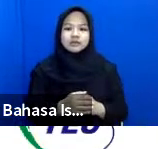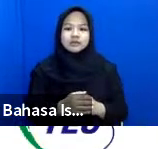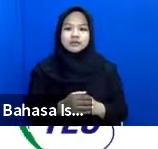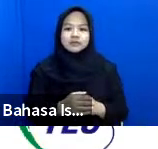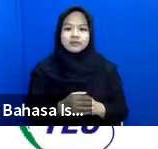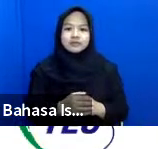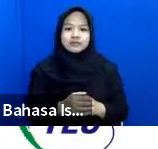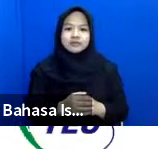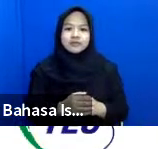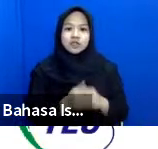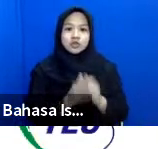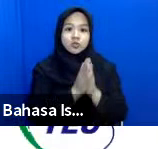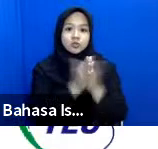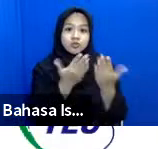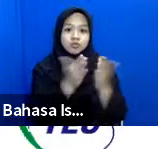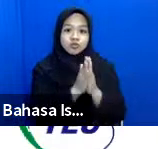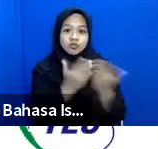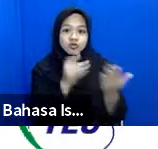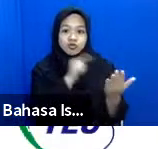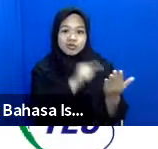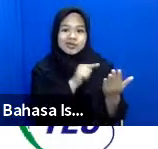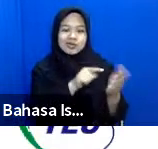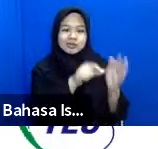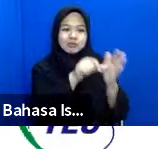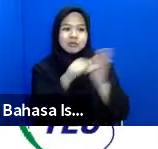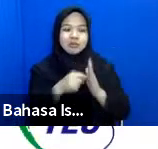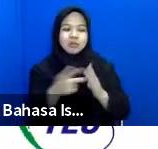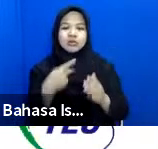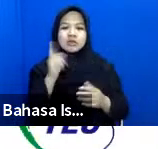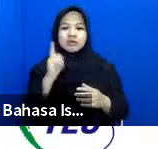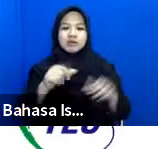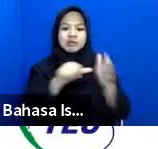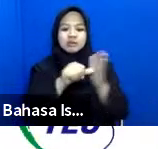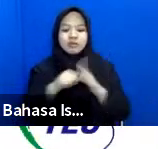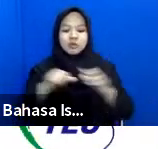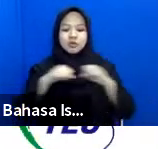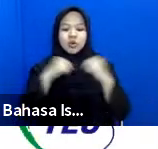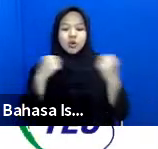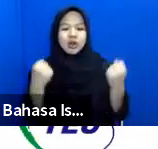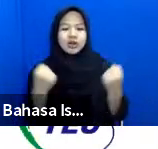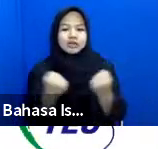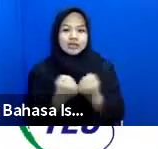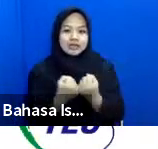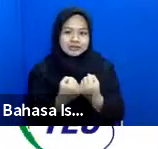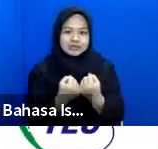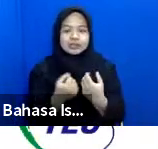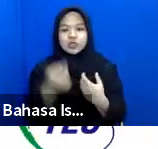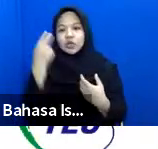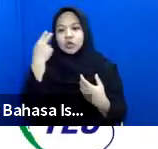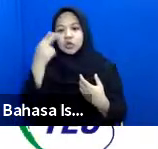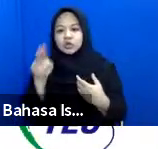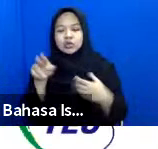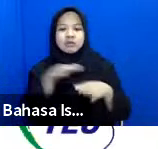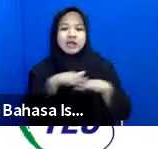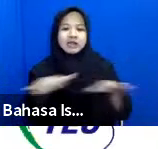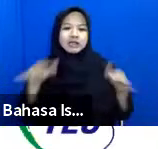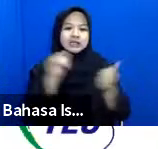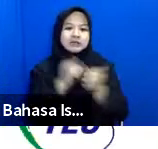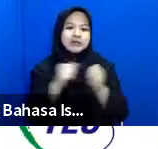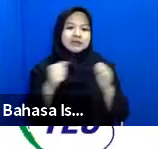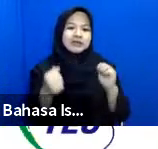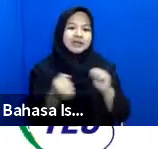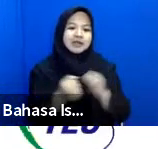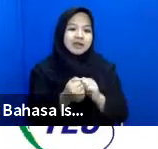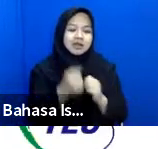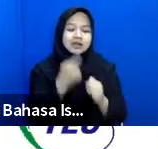buku ini membantu kita karena membantu organisasi yang untuk mengatasi masalah-masalah